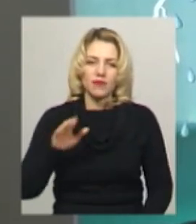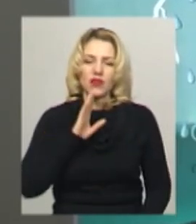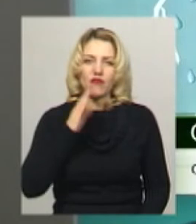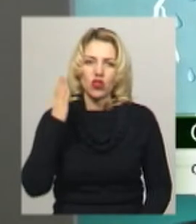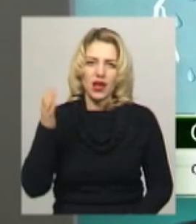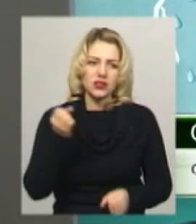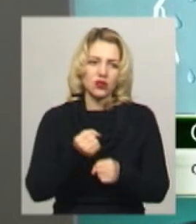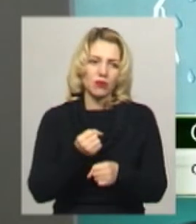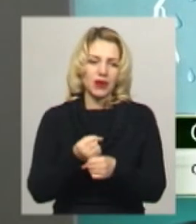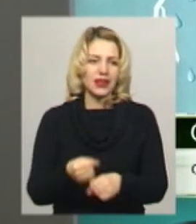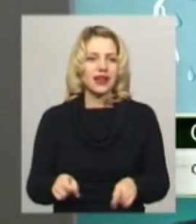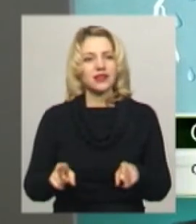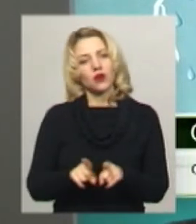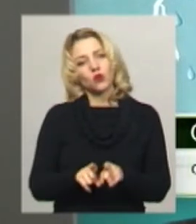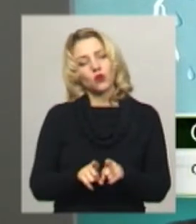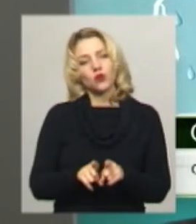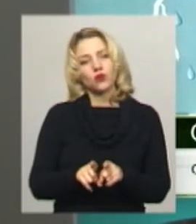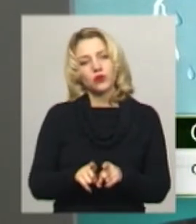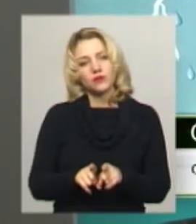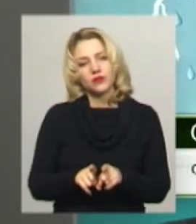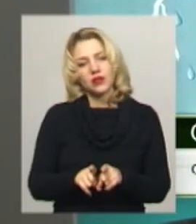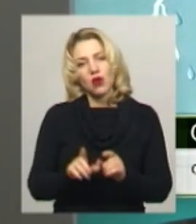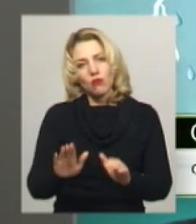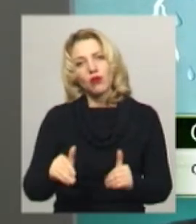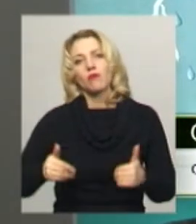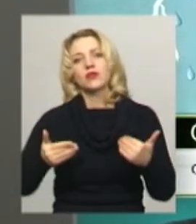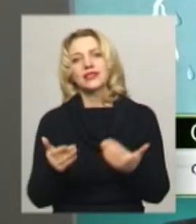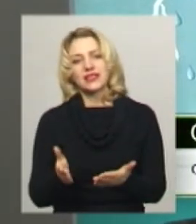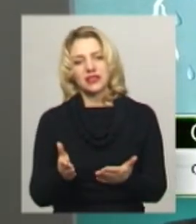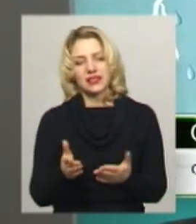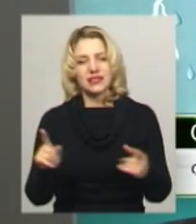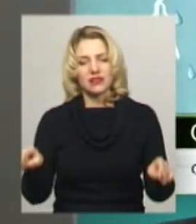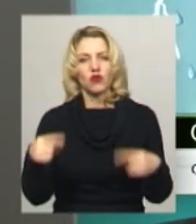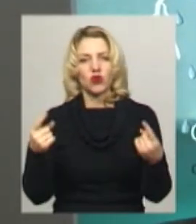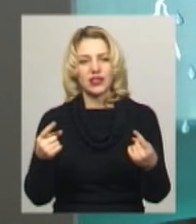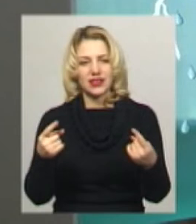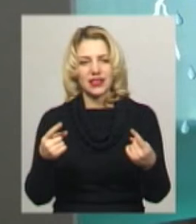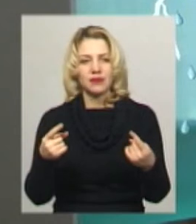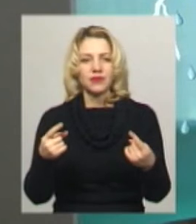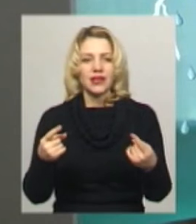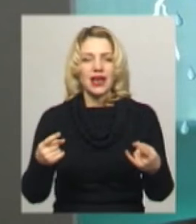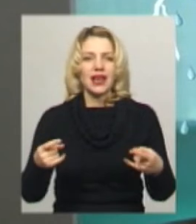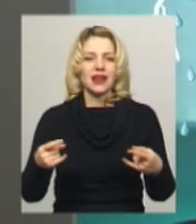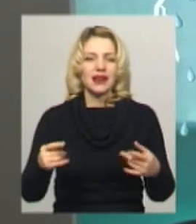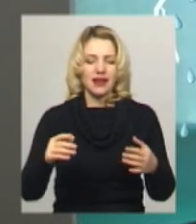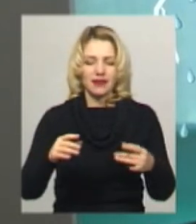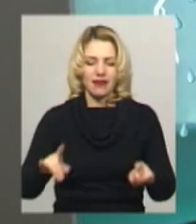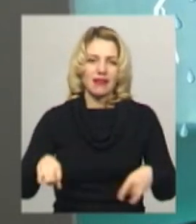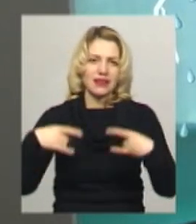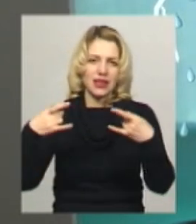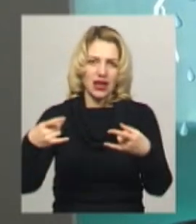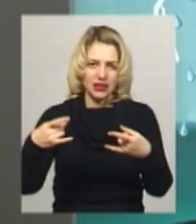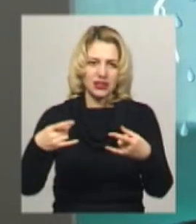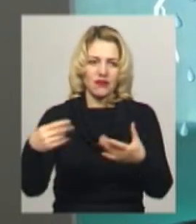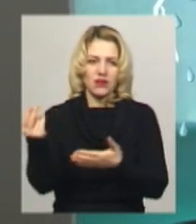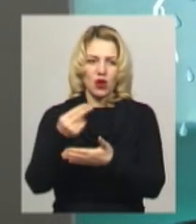таку пропозицію створити інтерактивні полотна, щоб кожен відвідувач